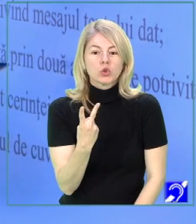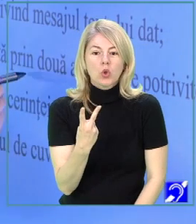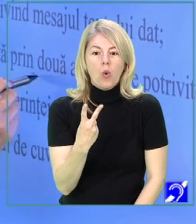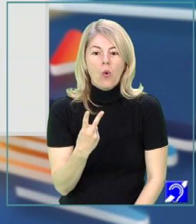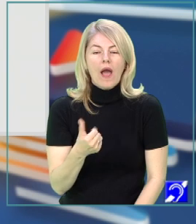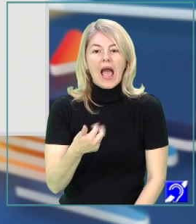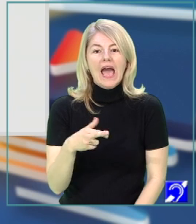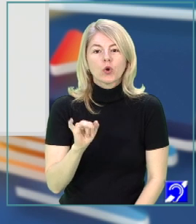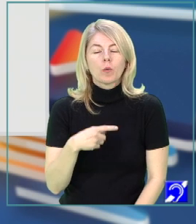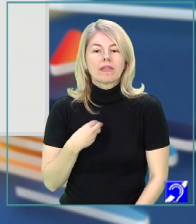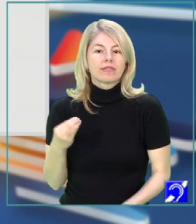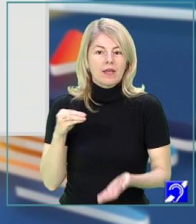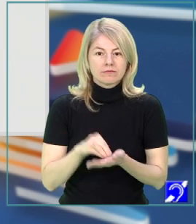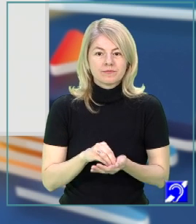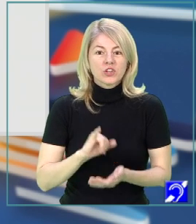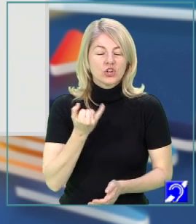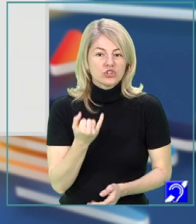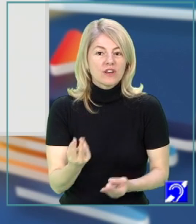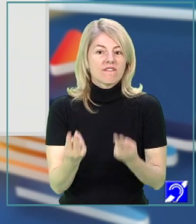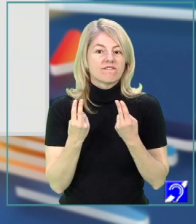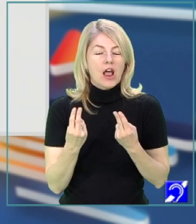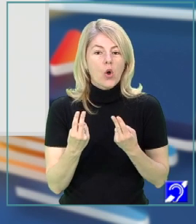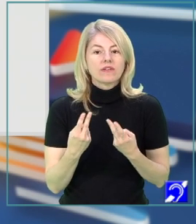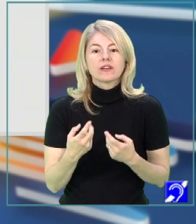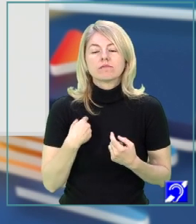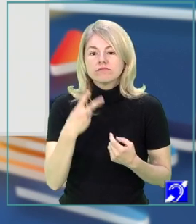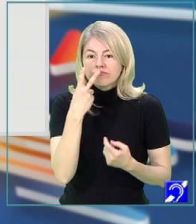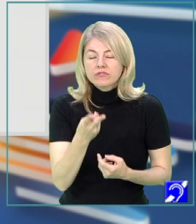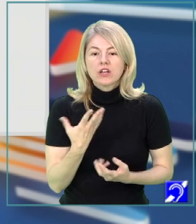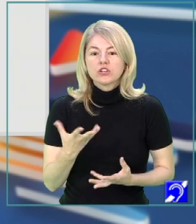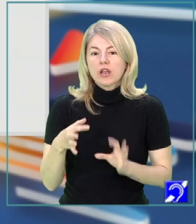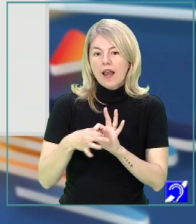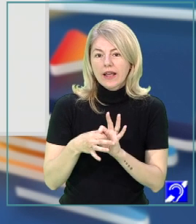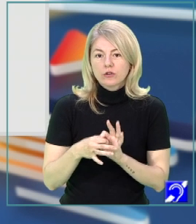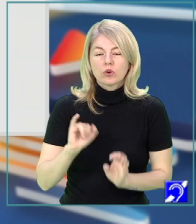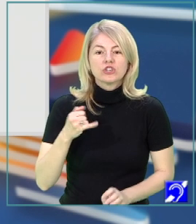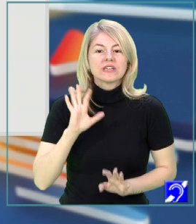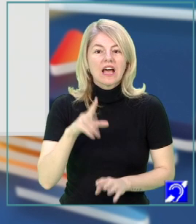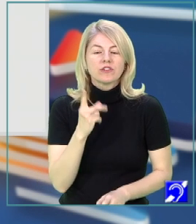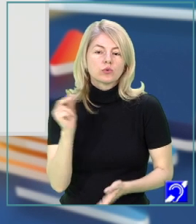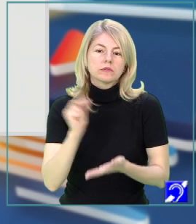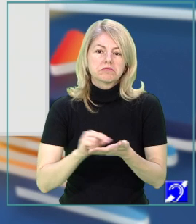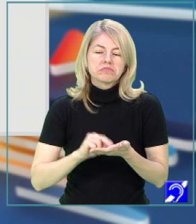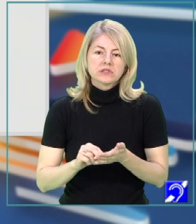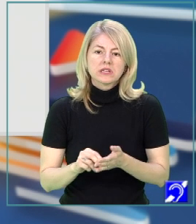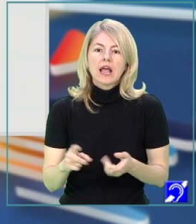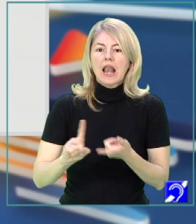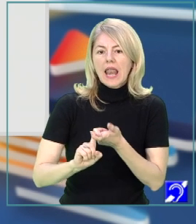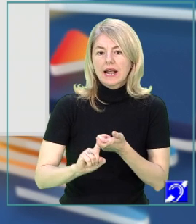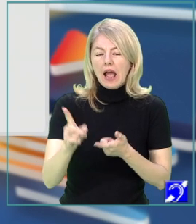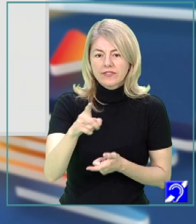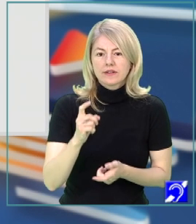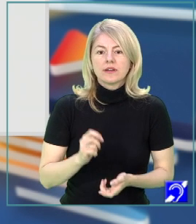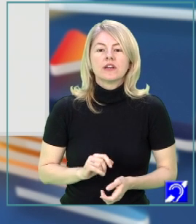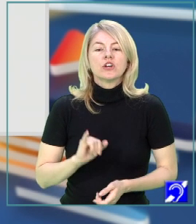argumente potrivite și valorificând textul. Să aveți un conținut adecvat cerinței și să vă